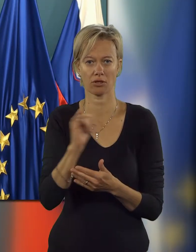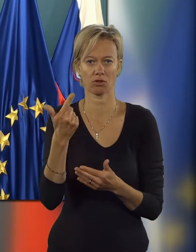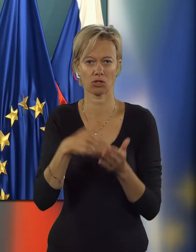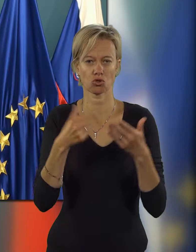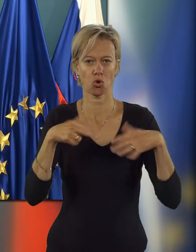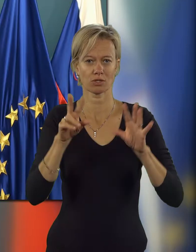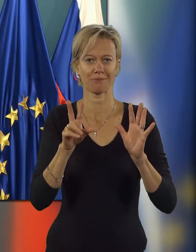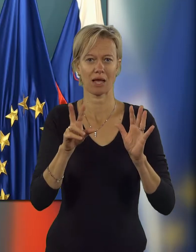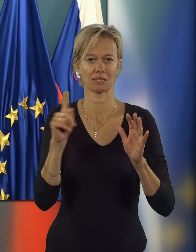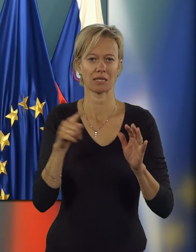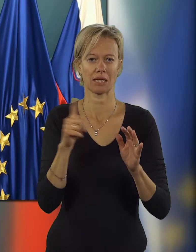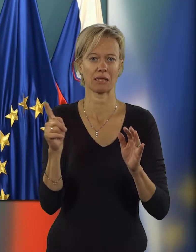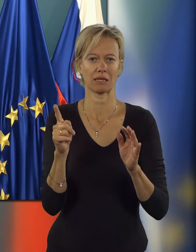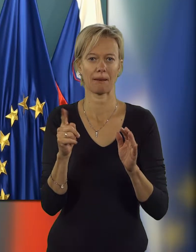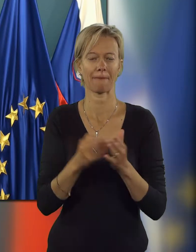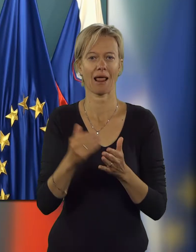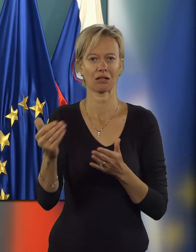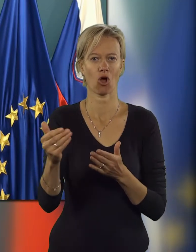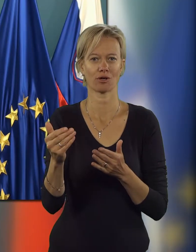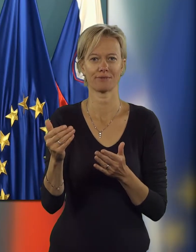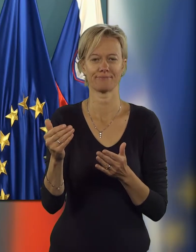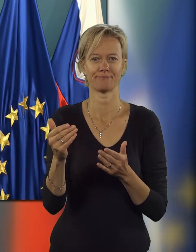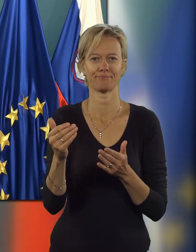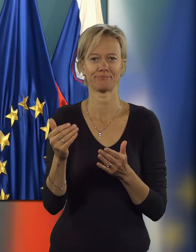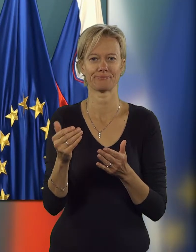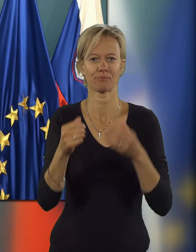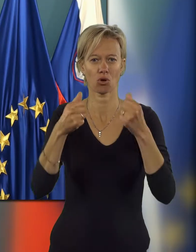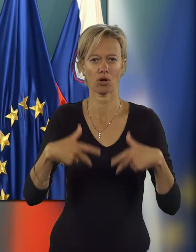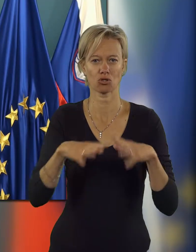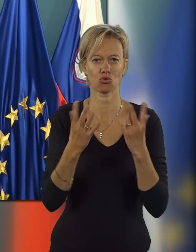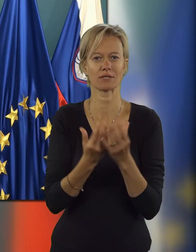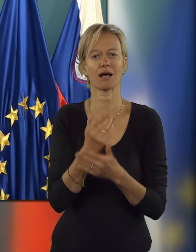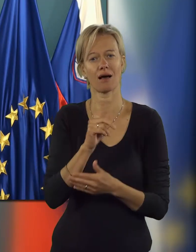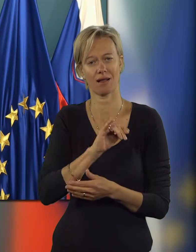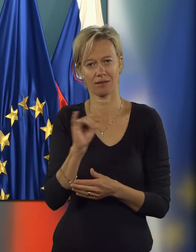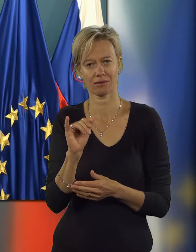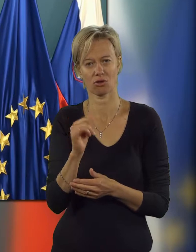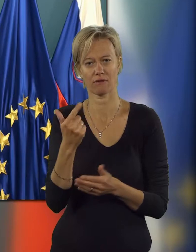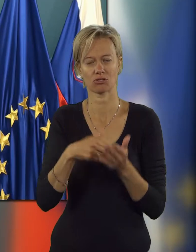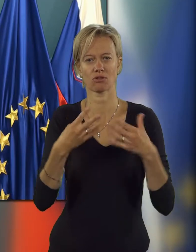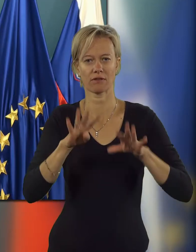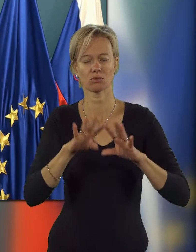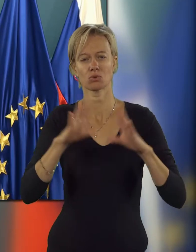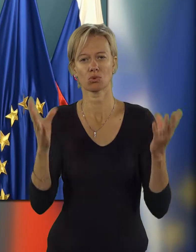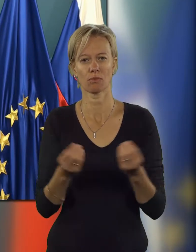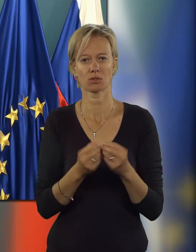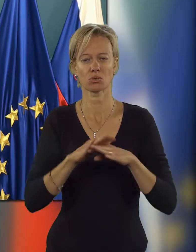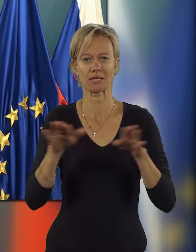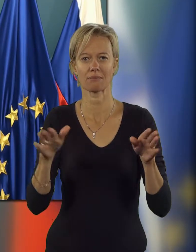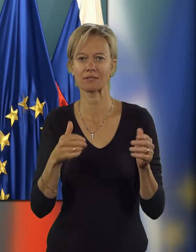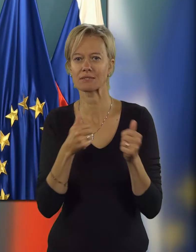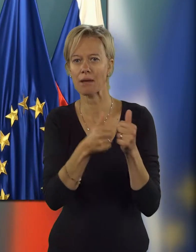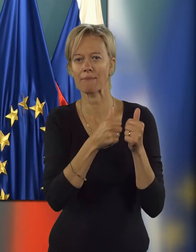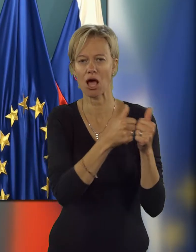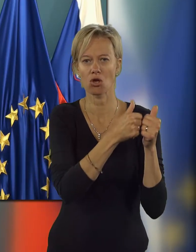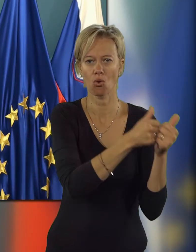2018 in pa predlog proračuna za leto 2019 skupaj z vsemi